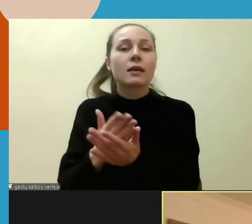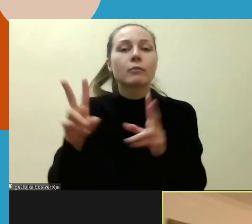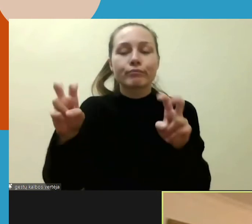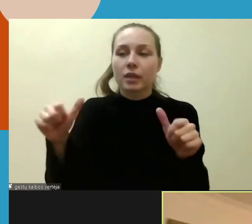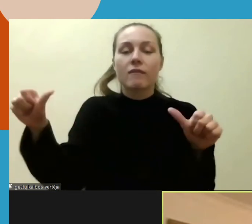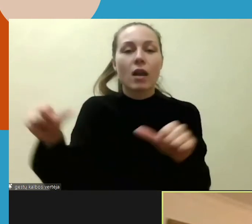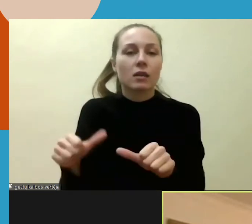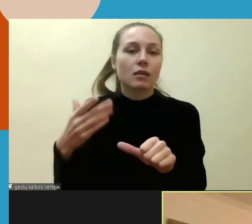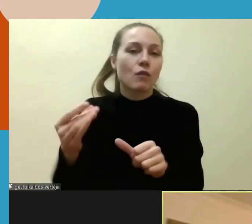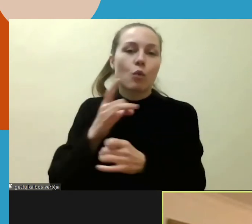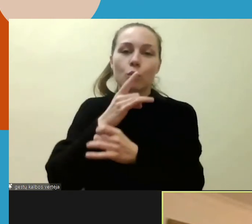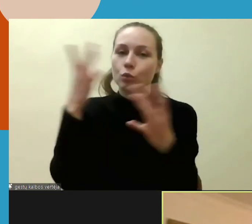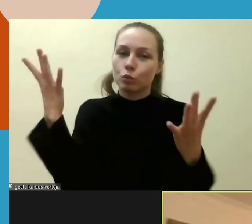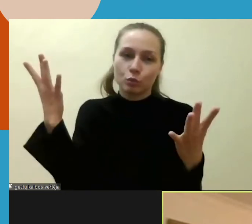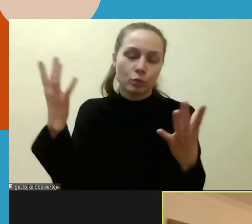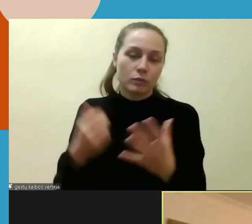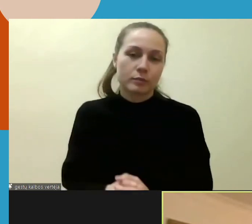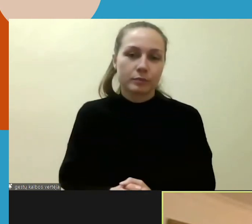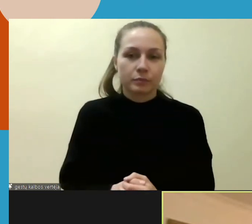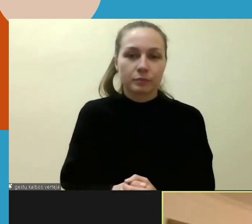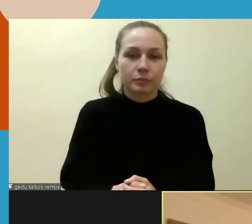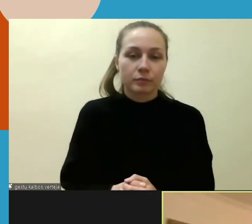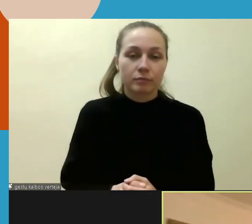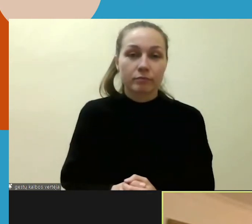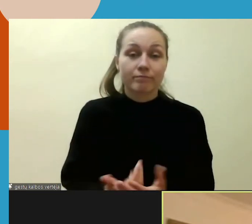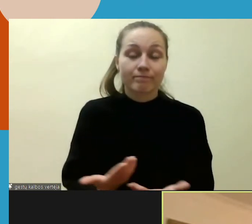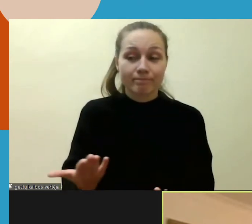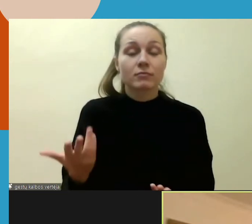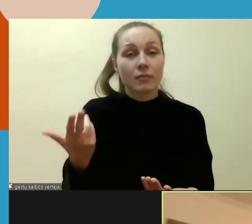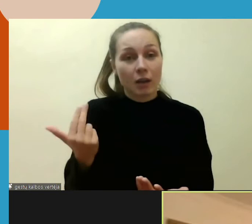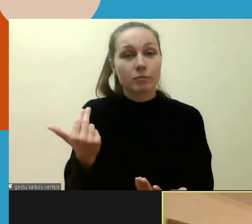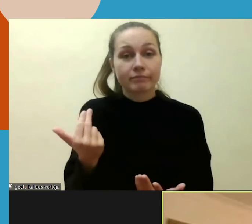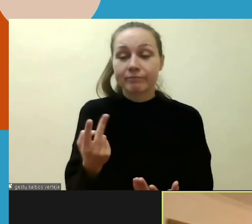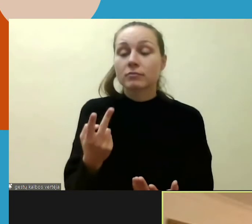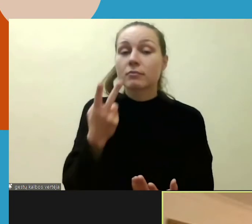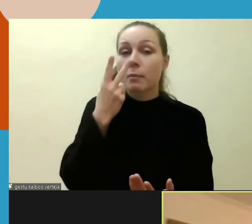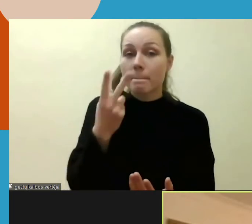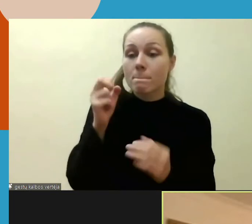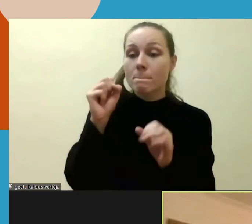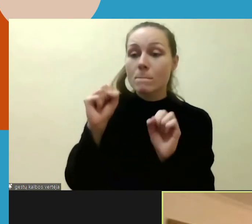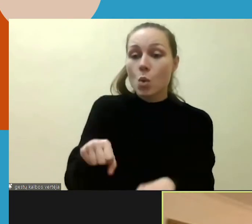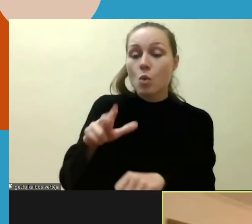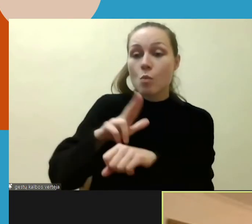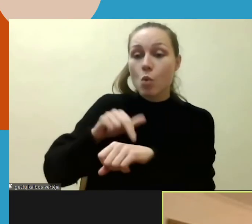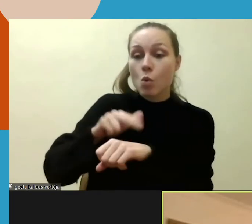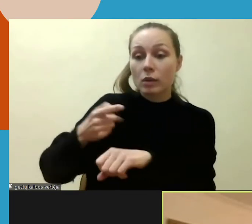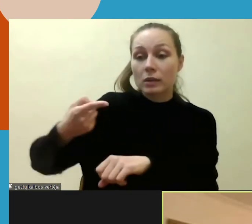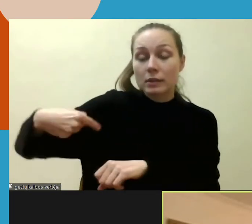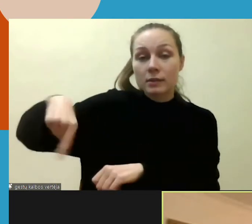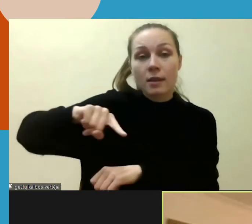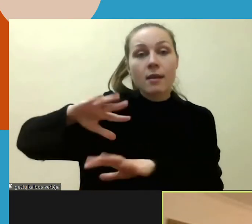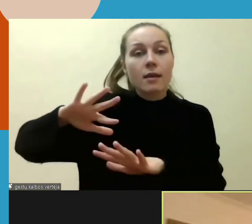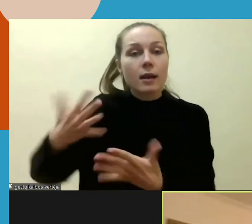Ir tai atsispindi tame, kaip policijos pareigūnai reaguoja į